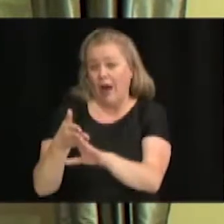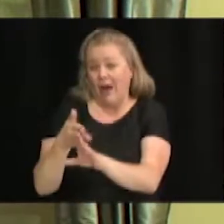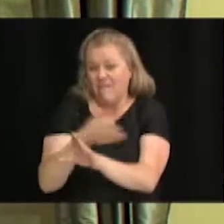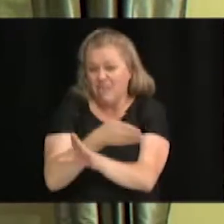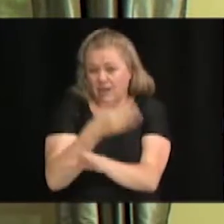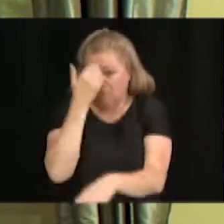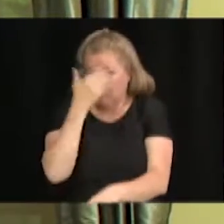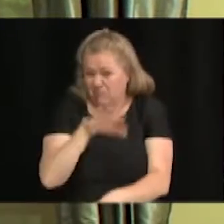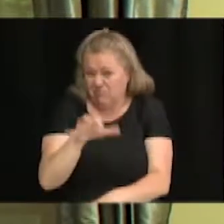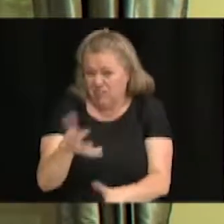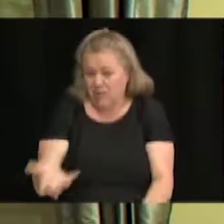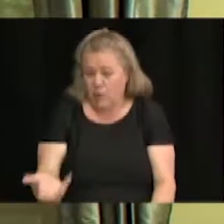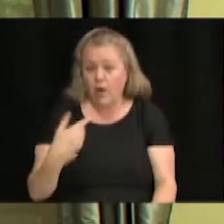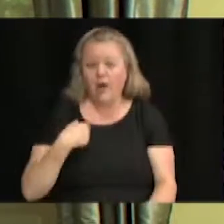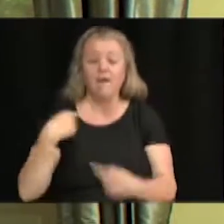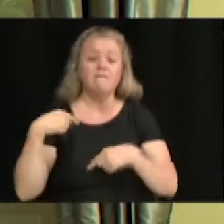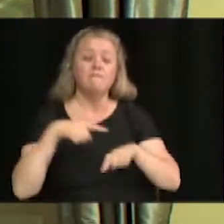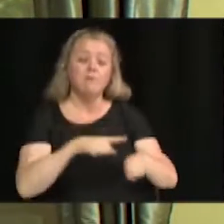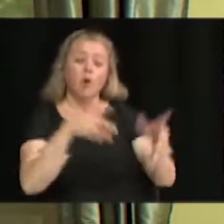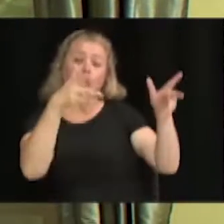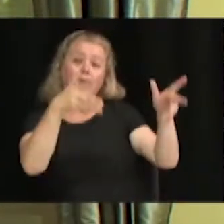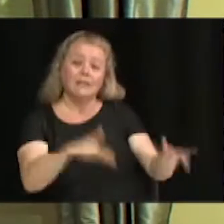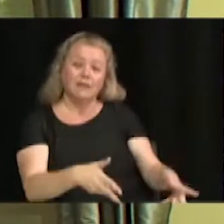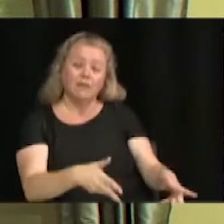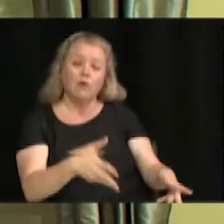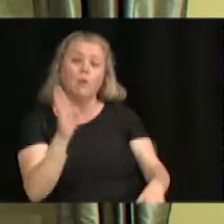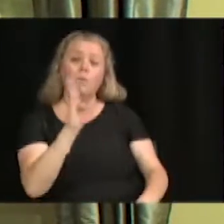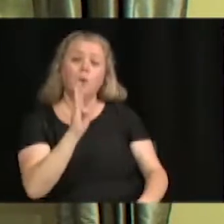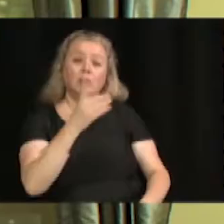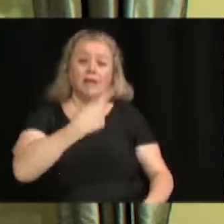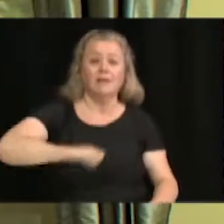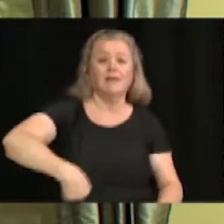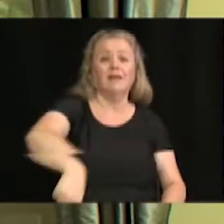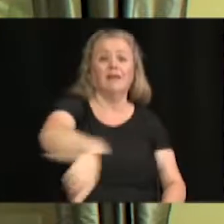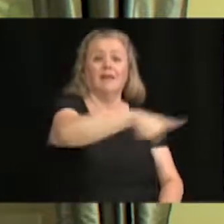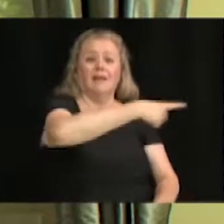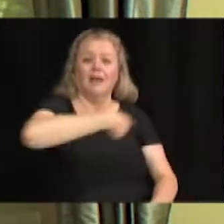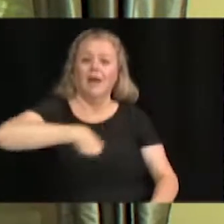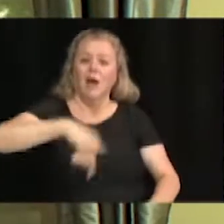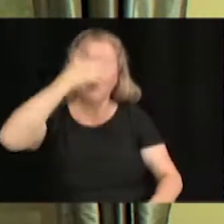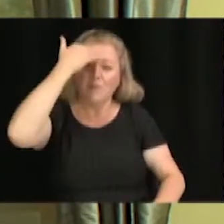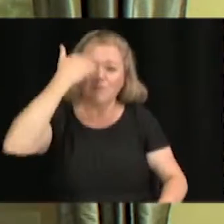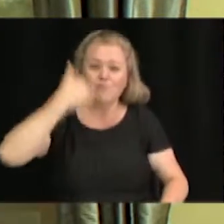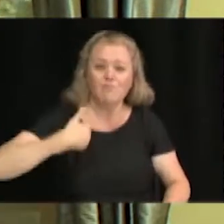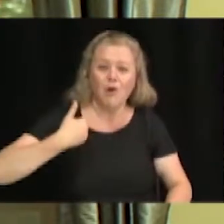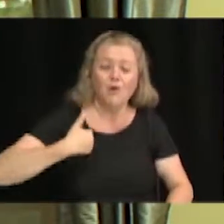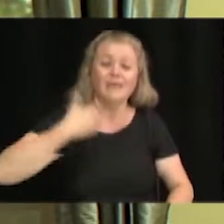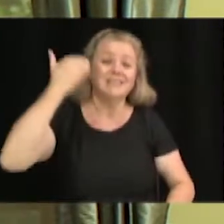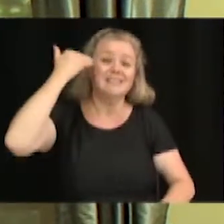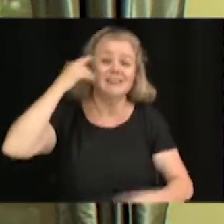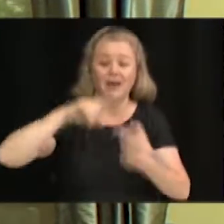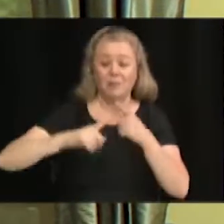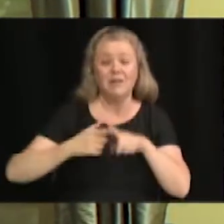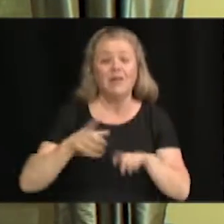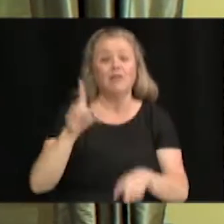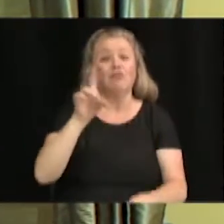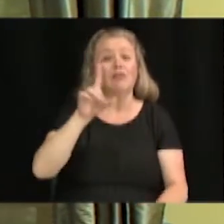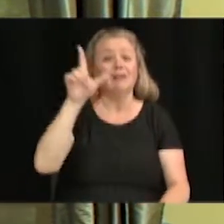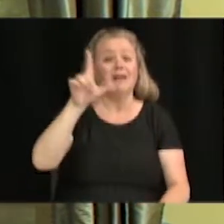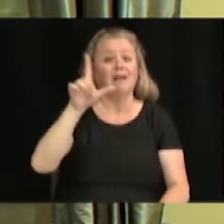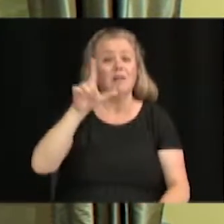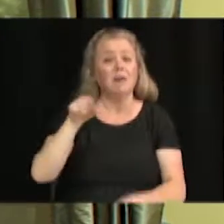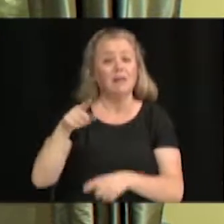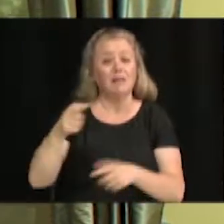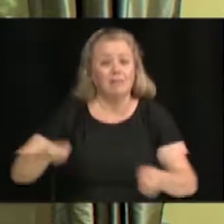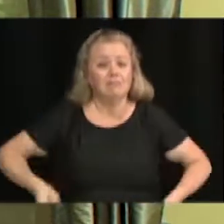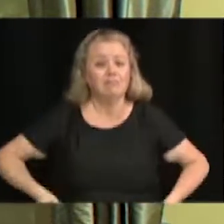tour du réservoir Baudet, parce que c'est aussi le 12h de notre ami Denis Laliberté, en fauteuil roulant, qui tourne autour du